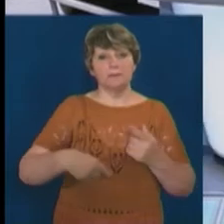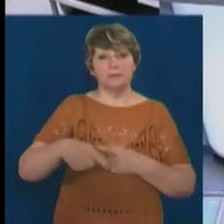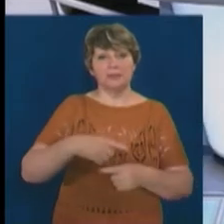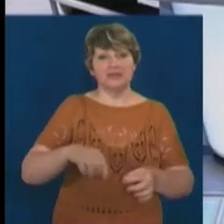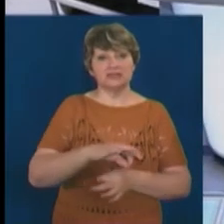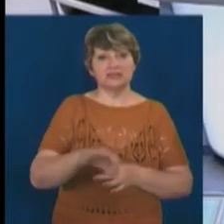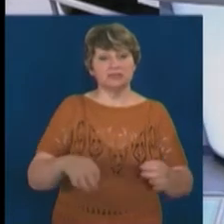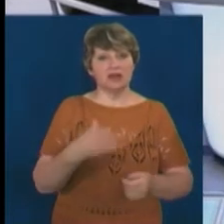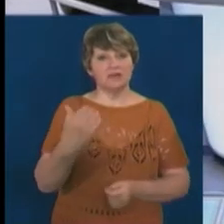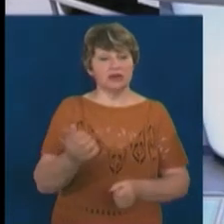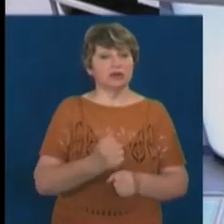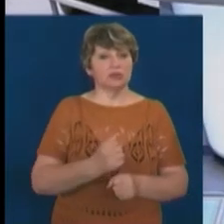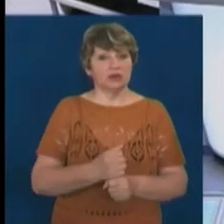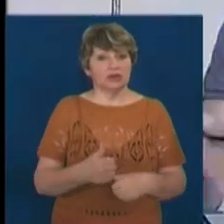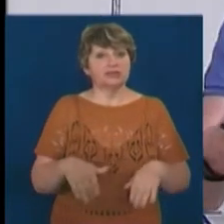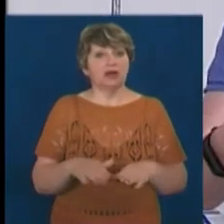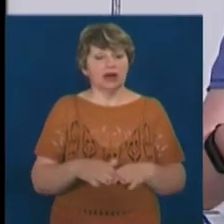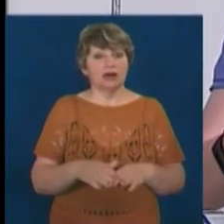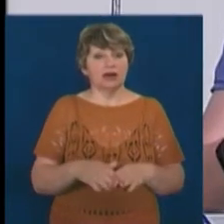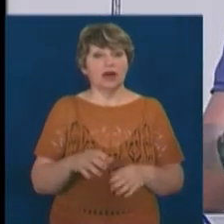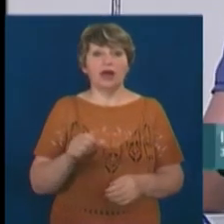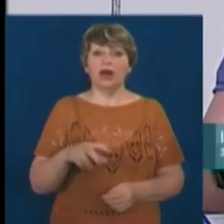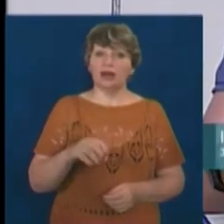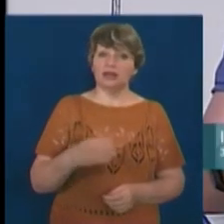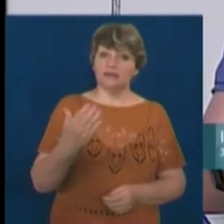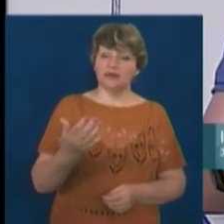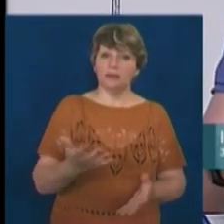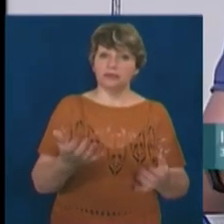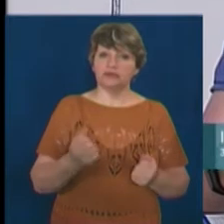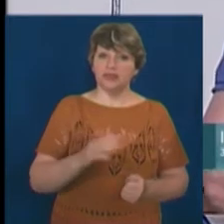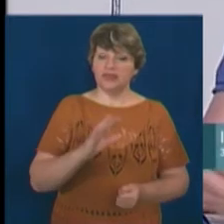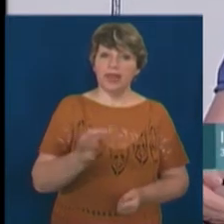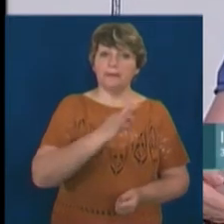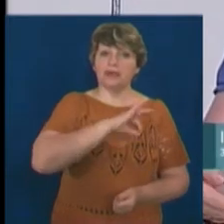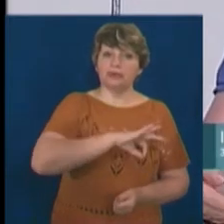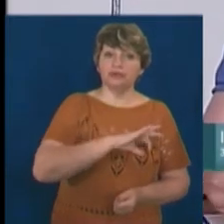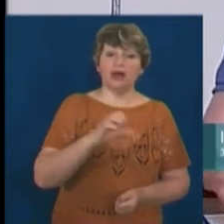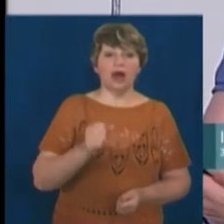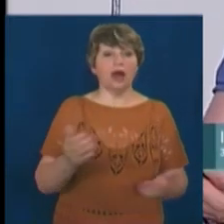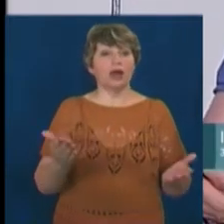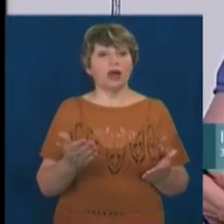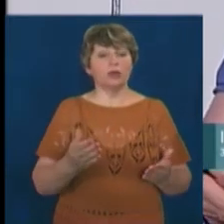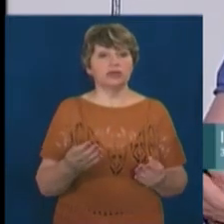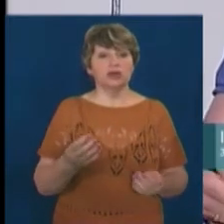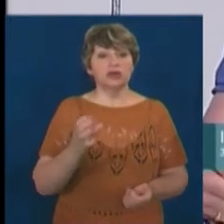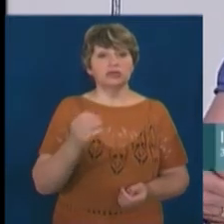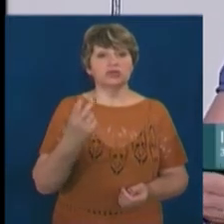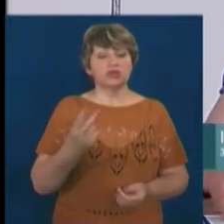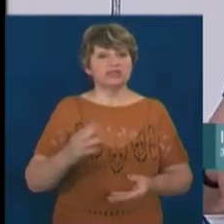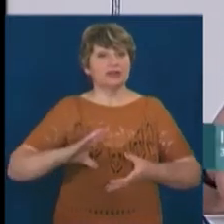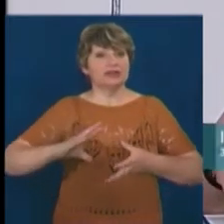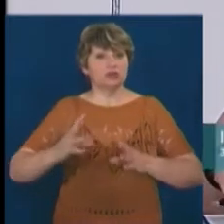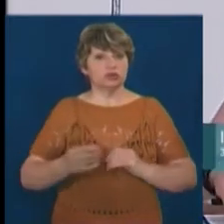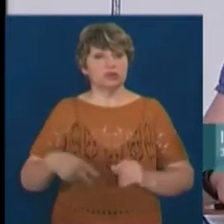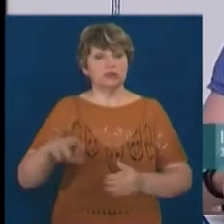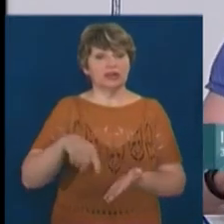робите так, як би ви робили бізнес, але ви отримуєте не прибуток в кінці, а якийсь соціальний ефект, якийсь соціальний результат для